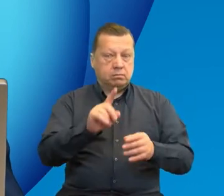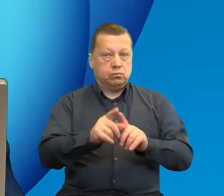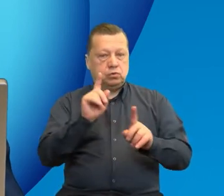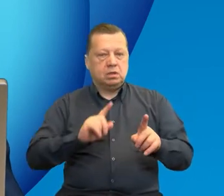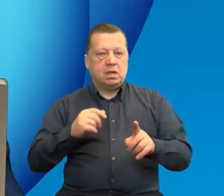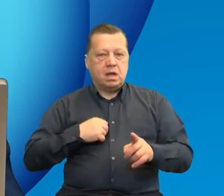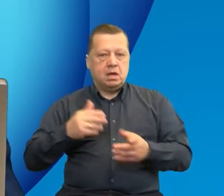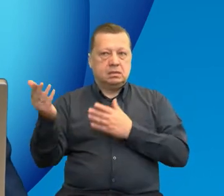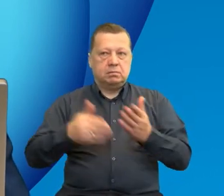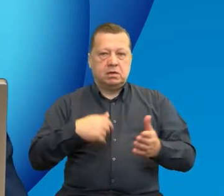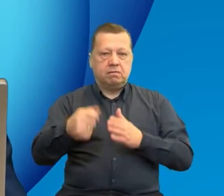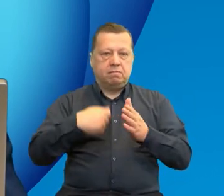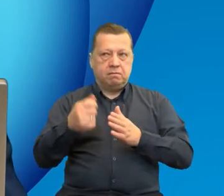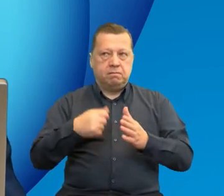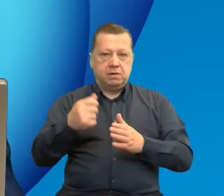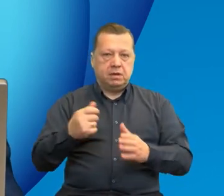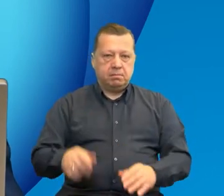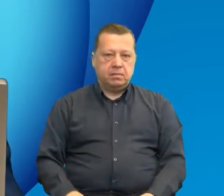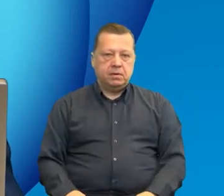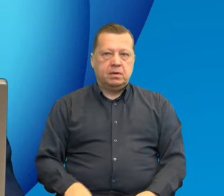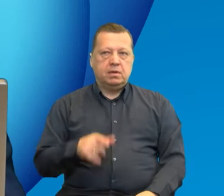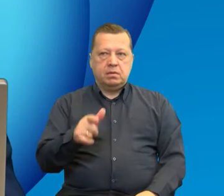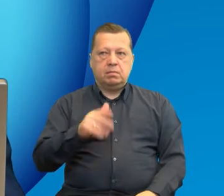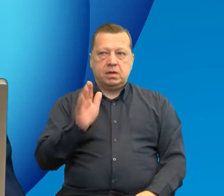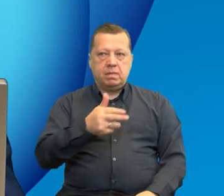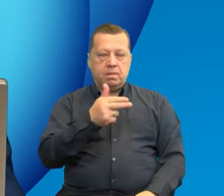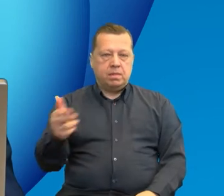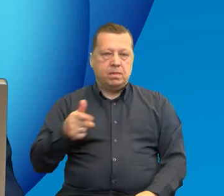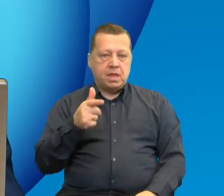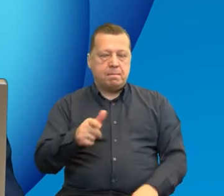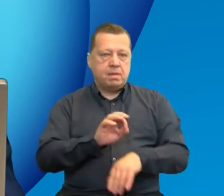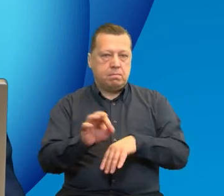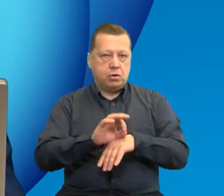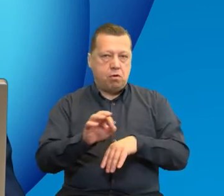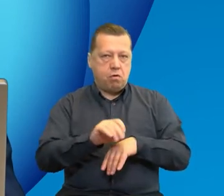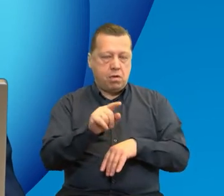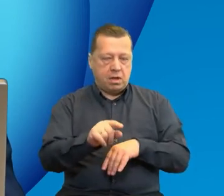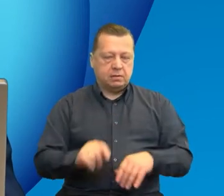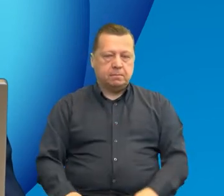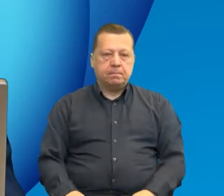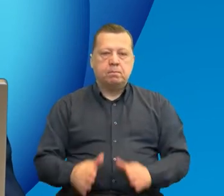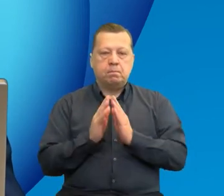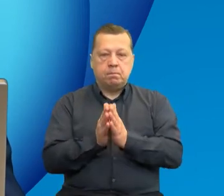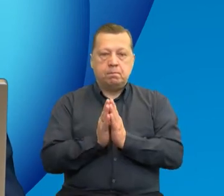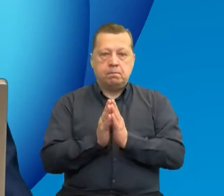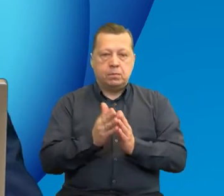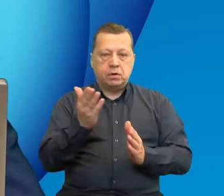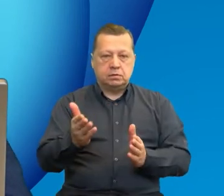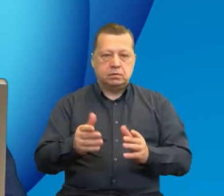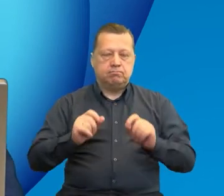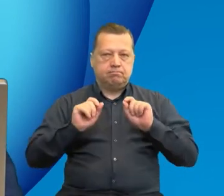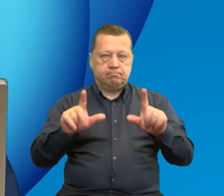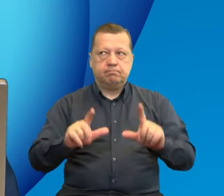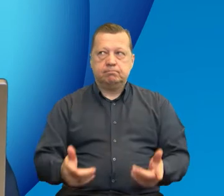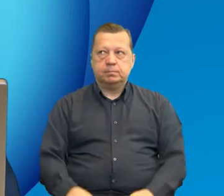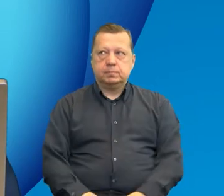Państwa do obejrzenia filmu, który wprowadzi nas w tematykę tego właśnie projektu. Poproszę o materiał